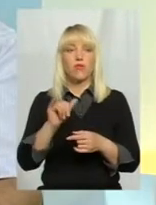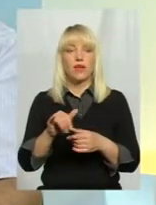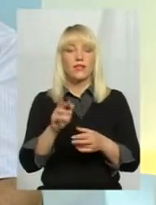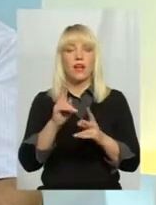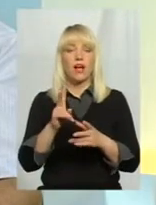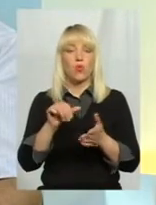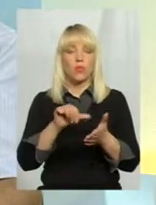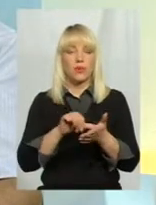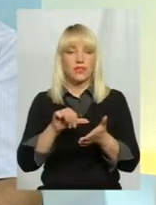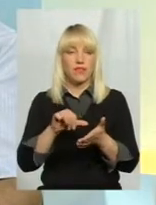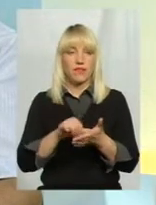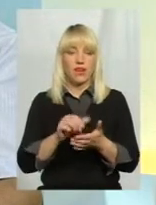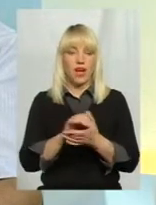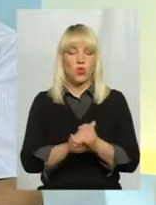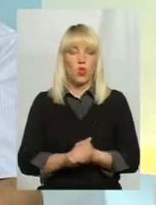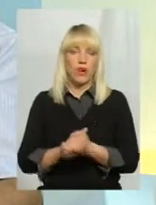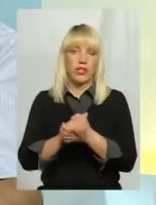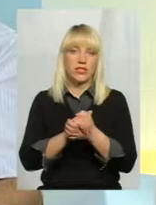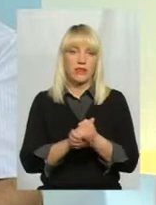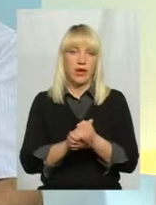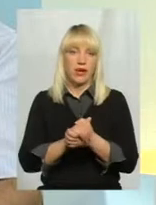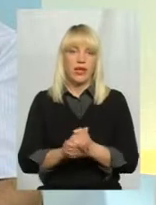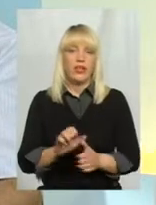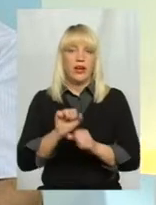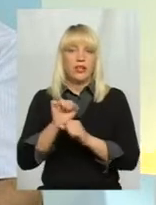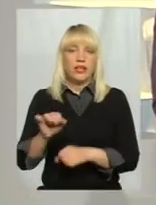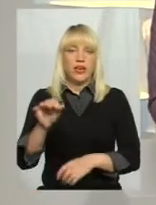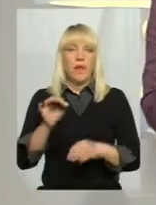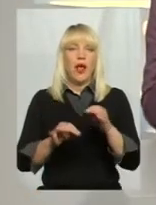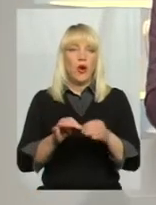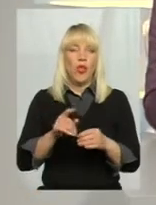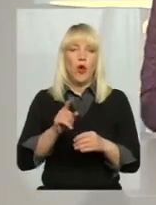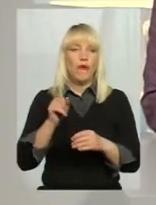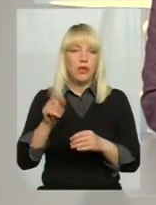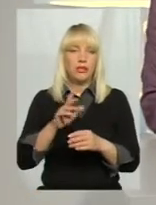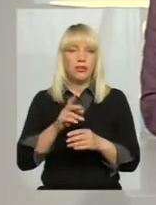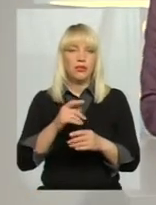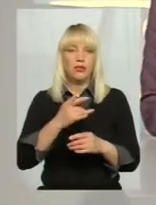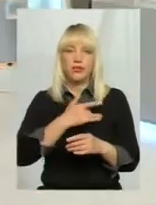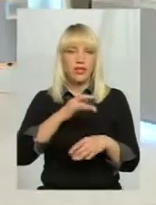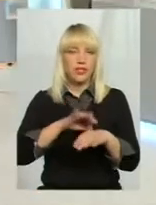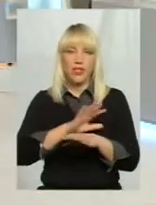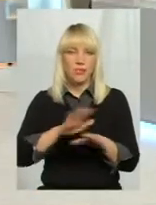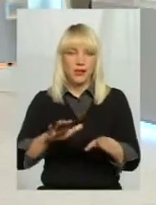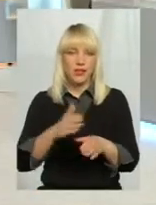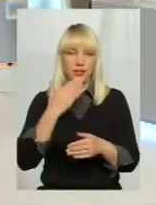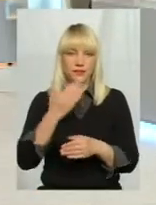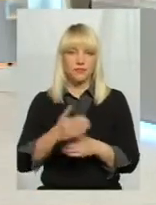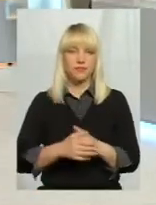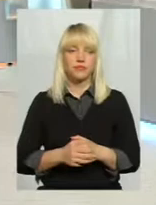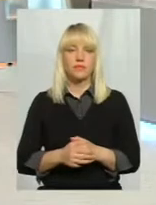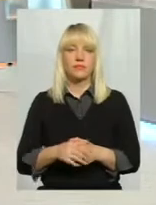як у представника Товариства захисників природи, не стискається серце, що стільки води? Мене